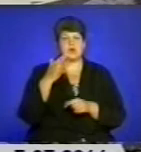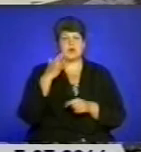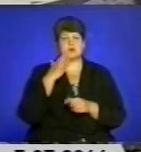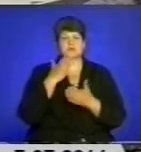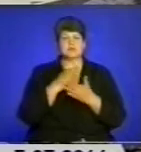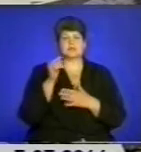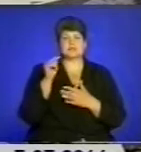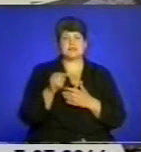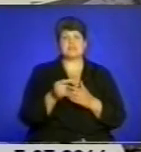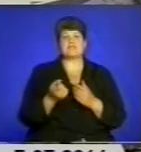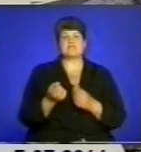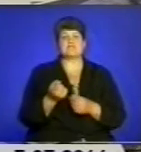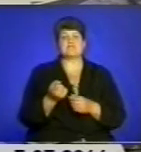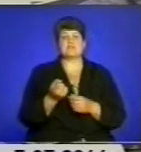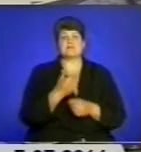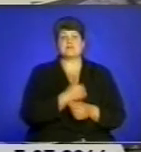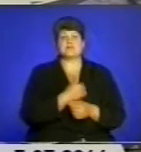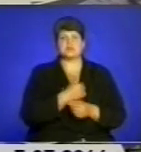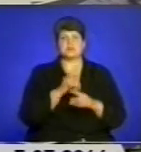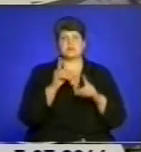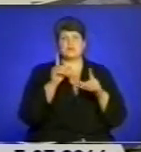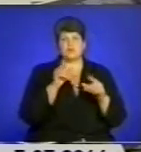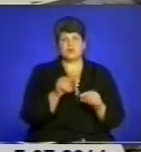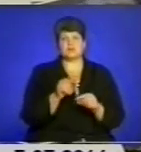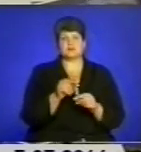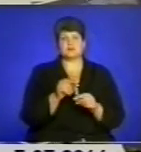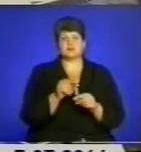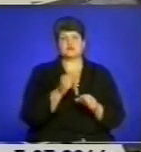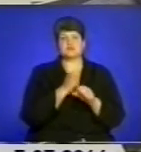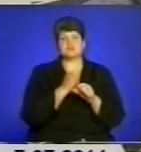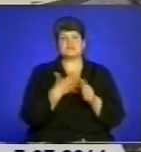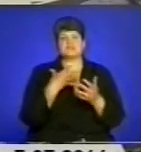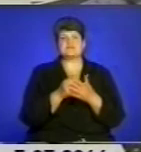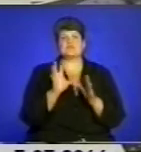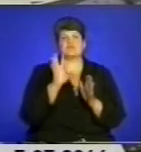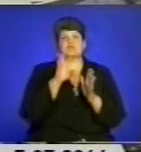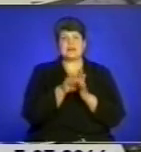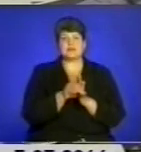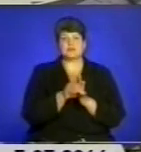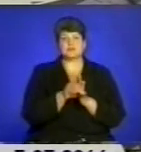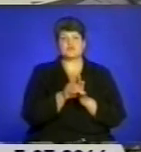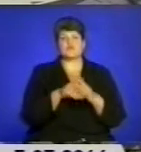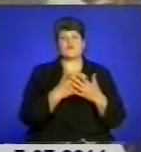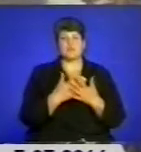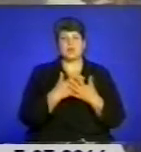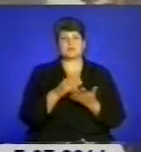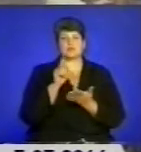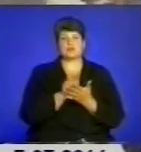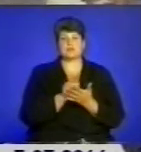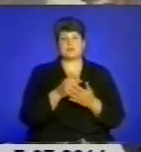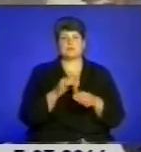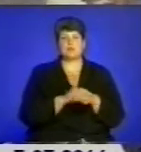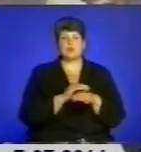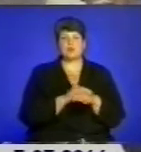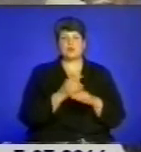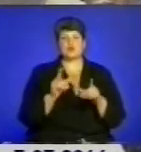які виявили бажання поїхати, зробити свій внесок, виконяти свій громадський обов'язок. Ми добровільно однозначно